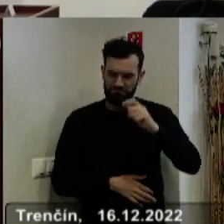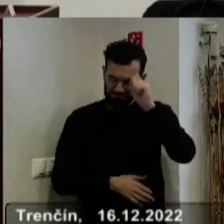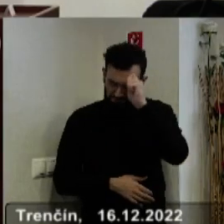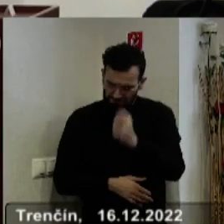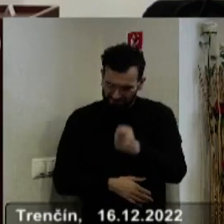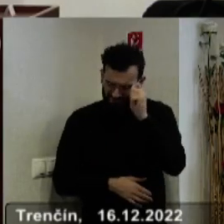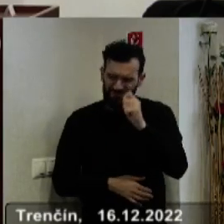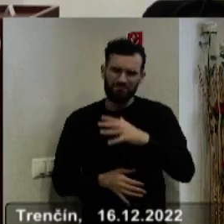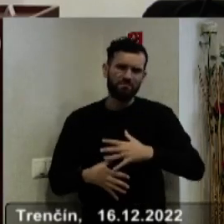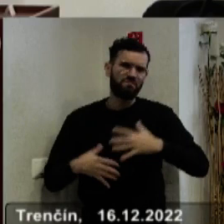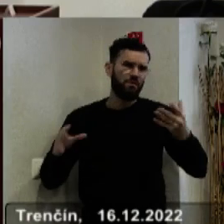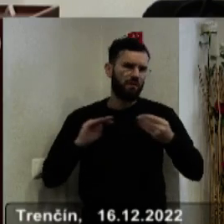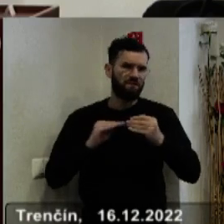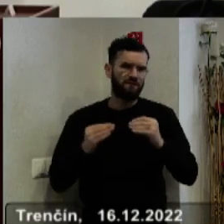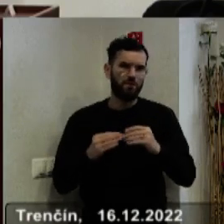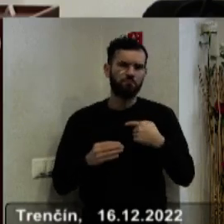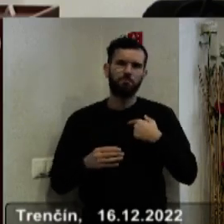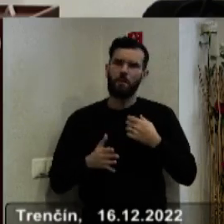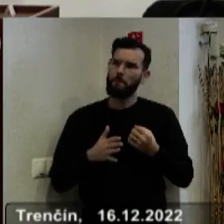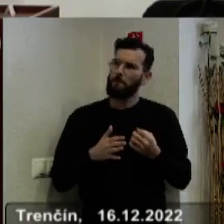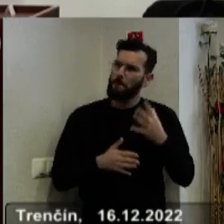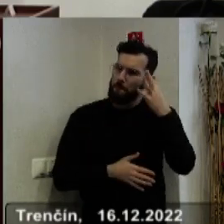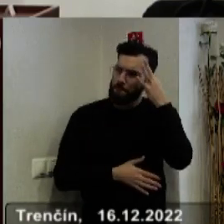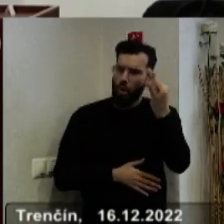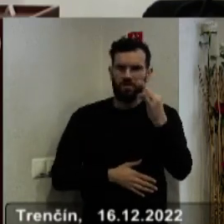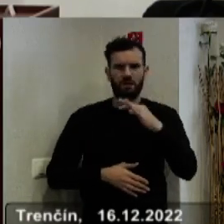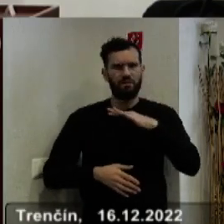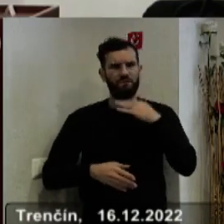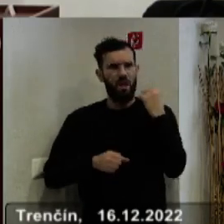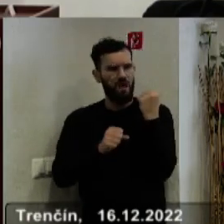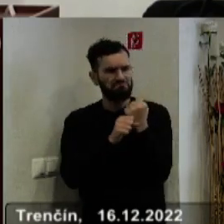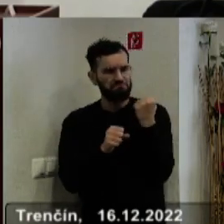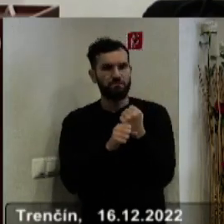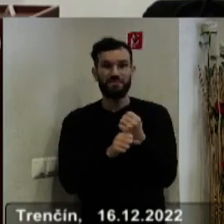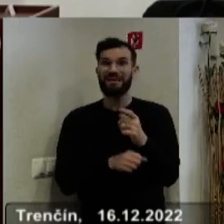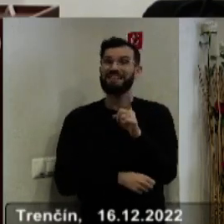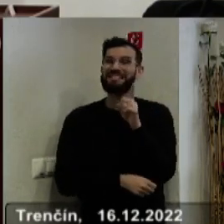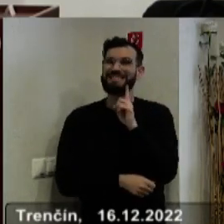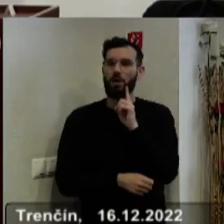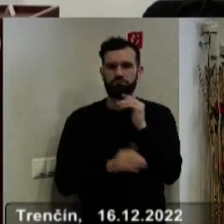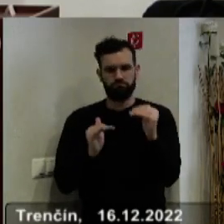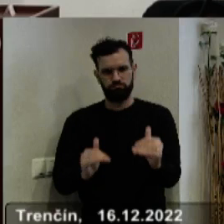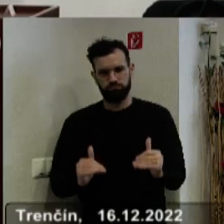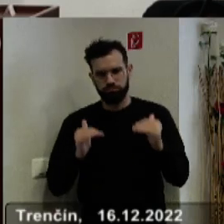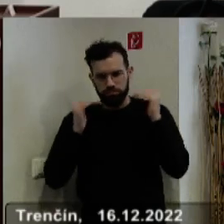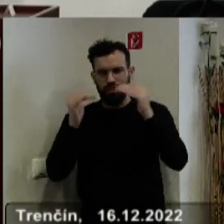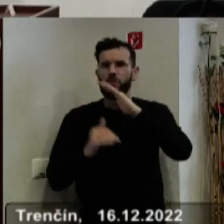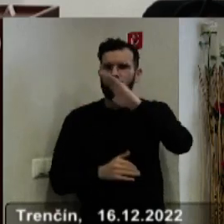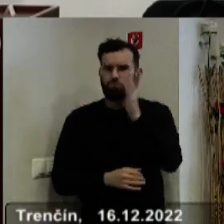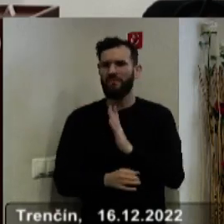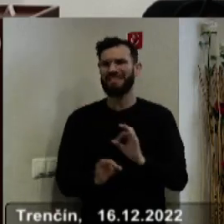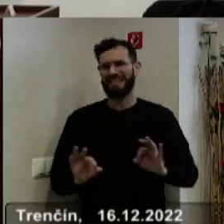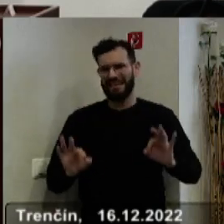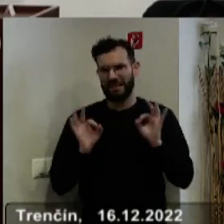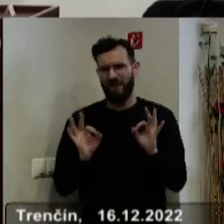skláňam, to sú veľké veci, sme moderní, sme v mnohých veciach naozaj lídrami. Tá starostlivosť je vysokoprofesionálna,